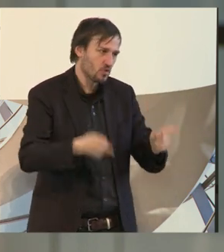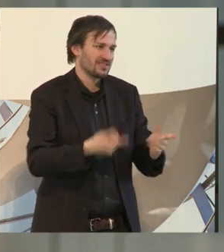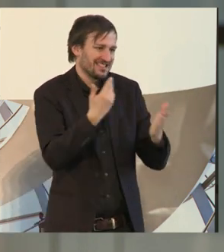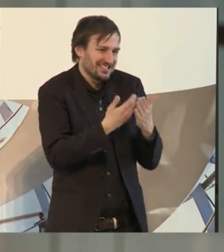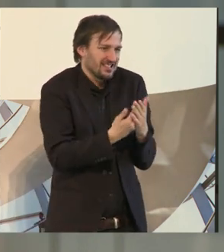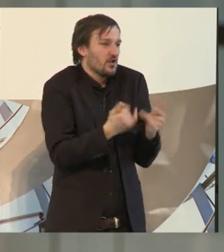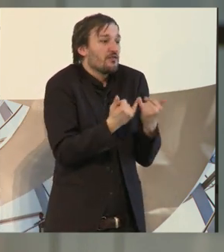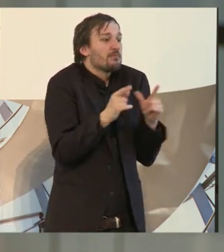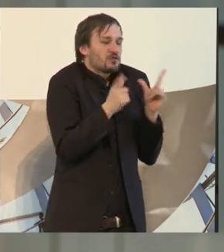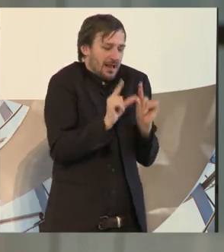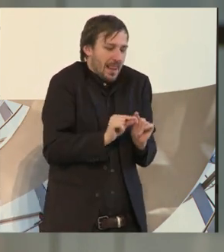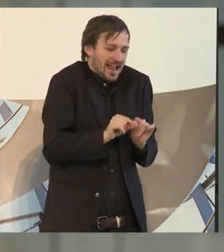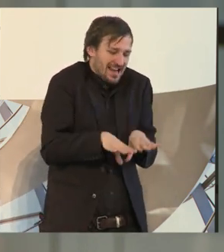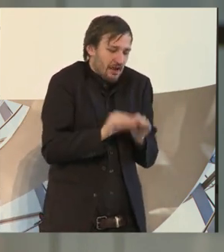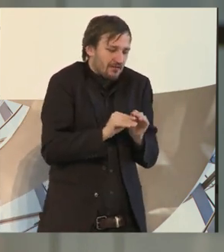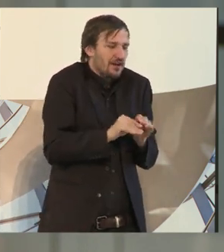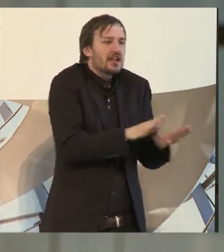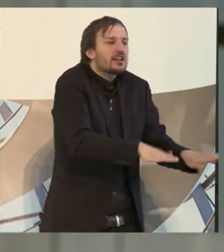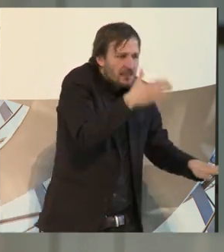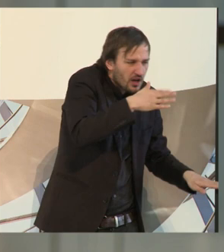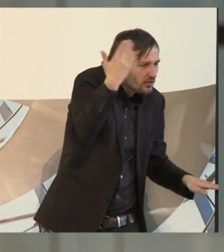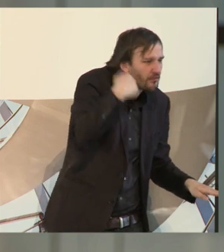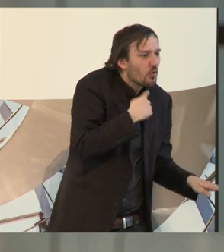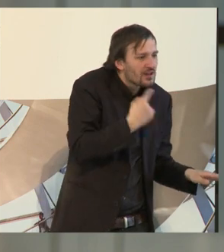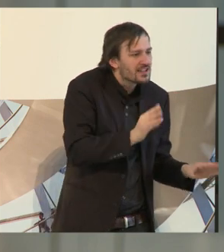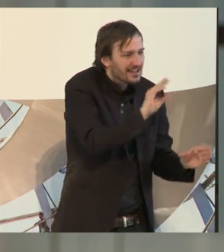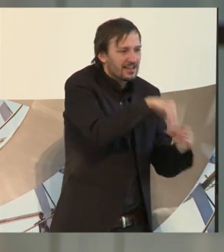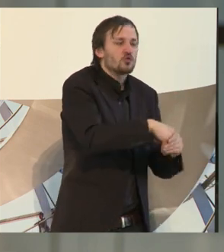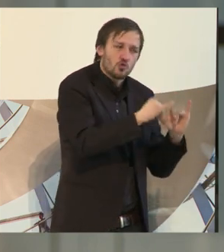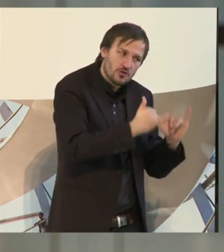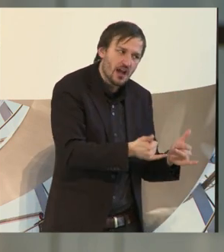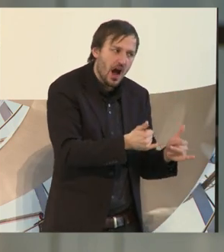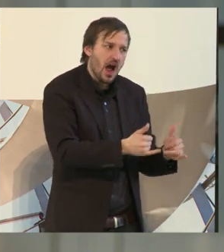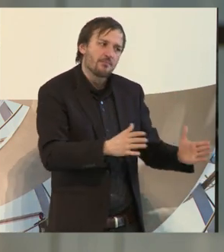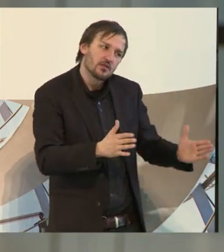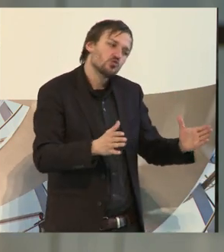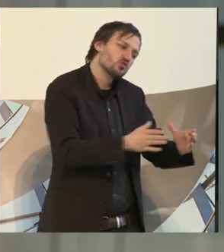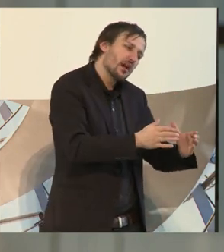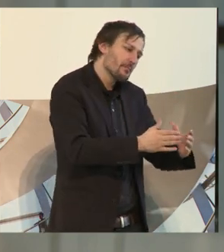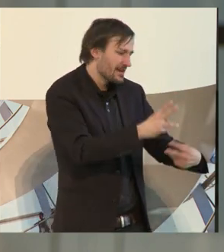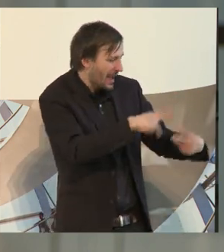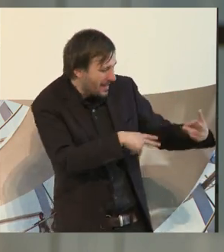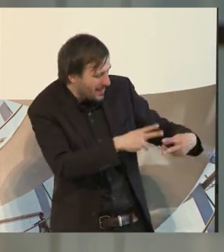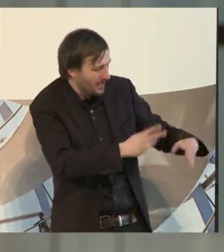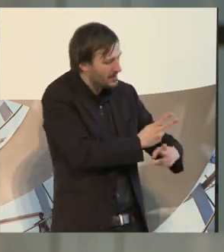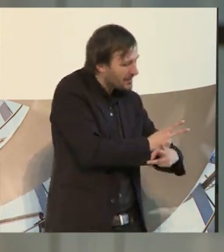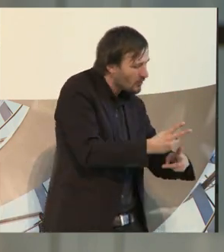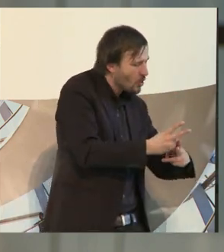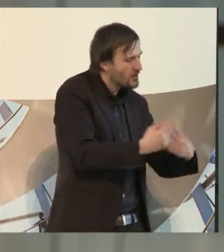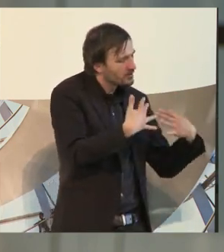klein anfangen. In Kindergärten haben wir gehört, Inklusion, das Miteinander muss gelebt werden.